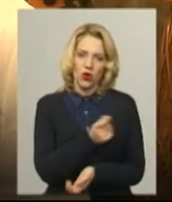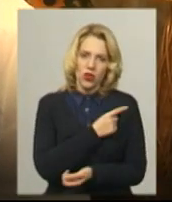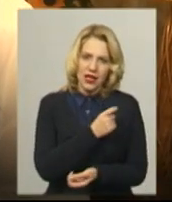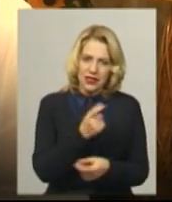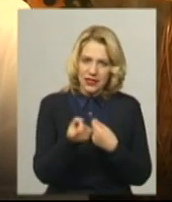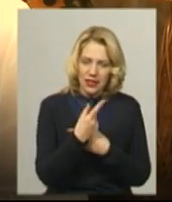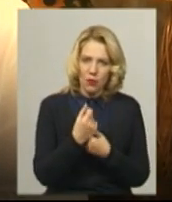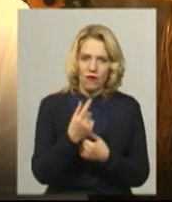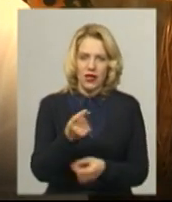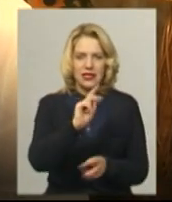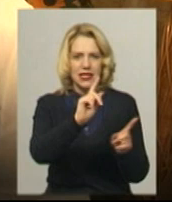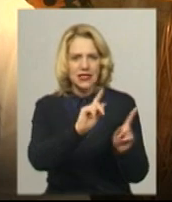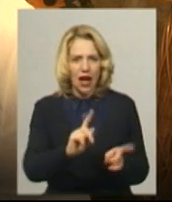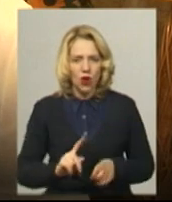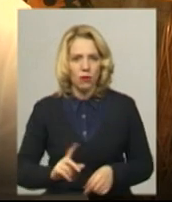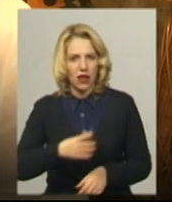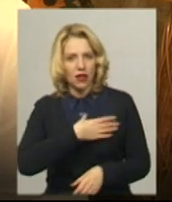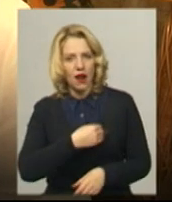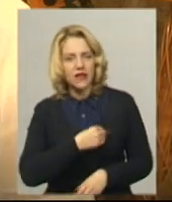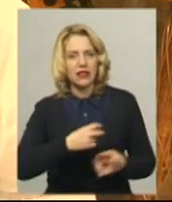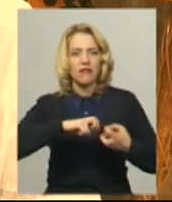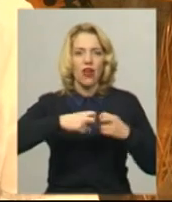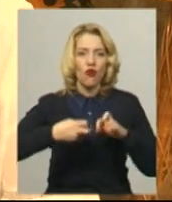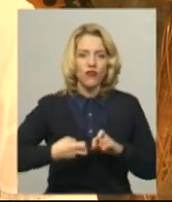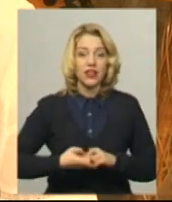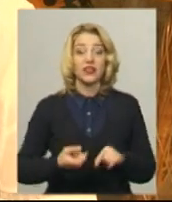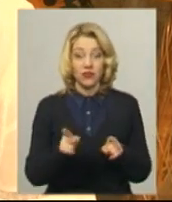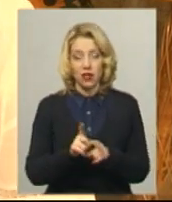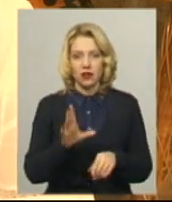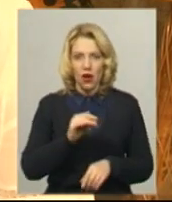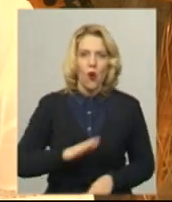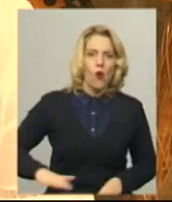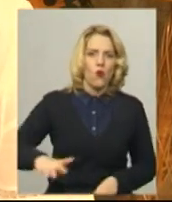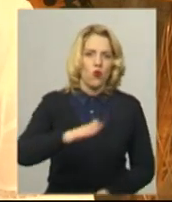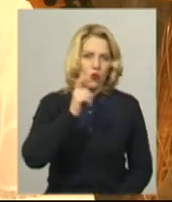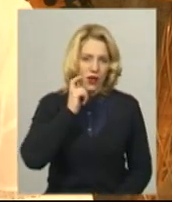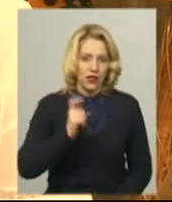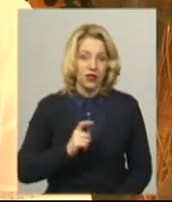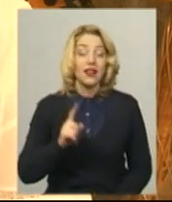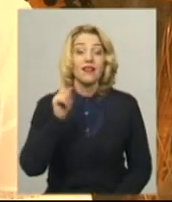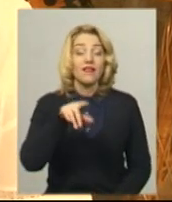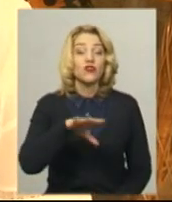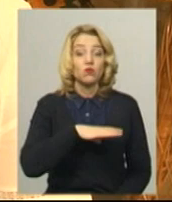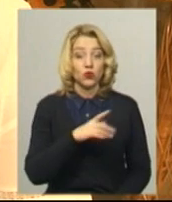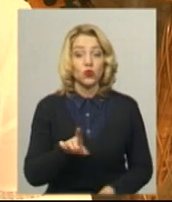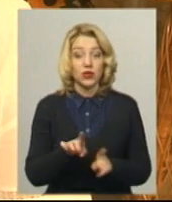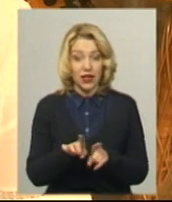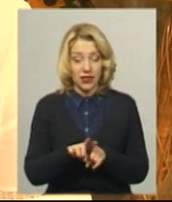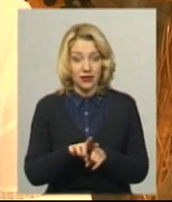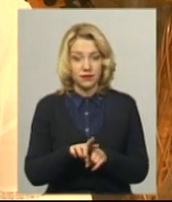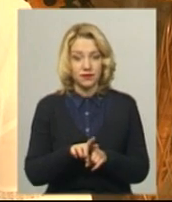Закарпаття, і Львів, і Мано-Франківсь, ну, так вони по Україні. І навіть було таке, що